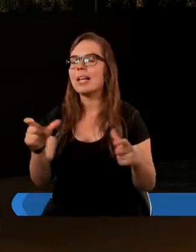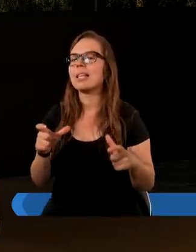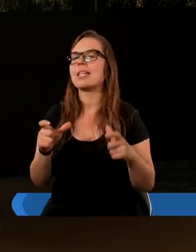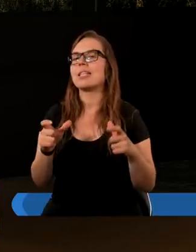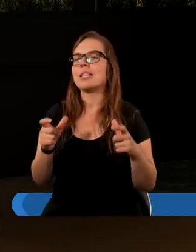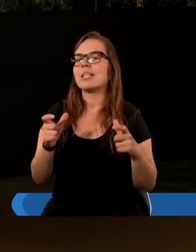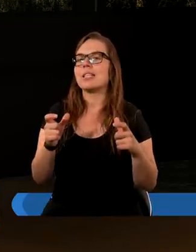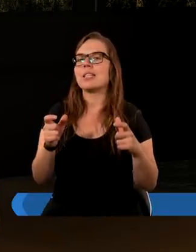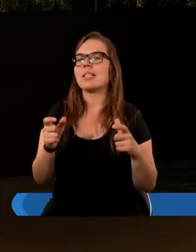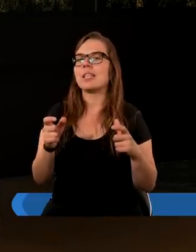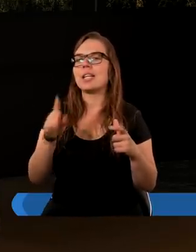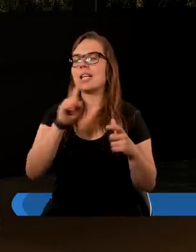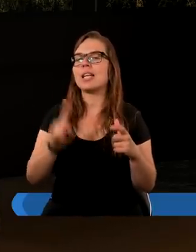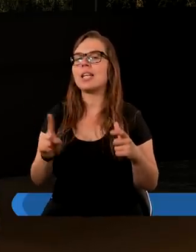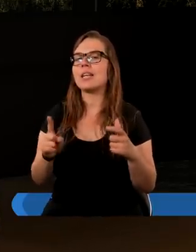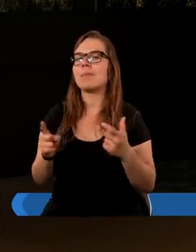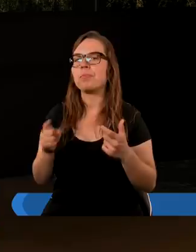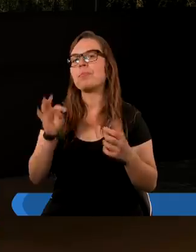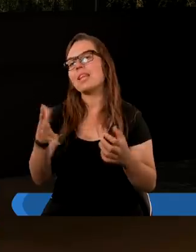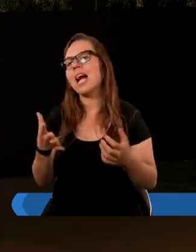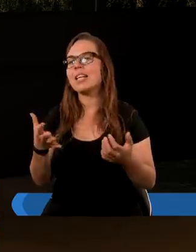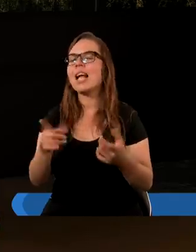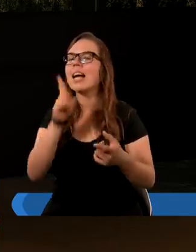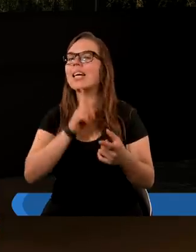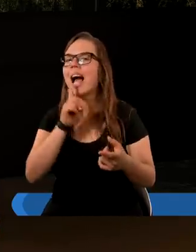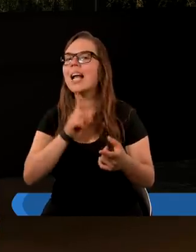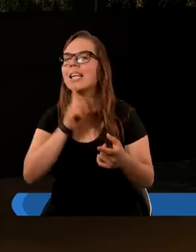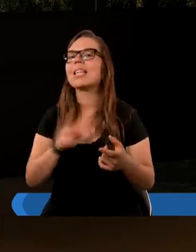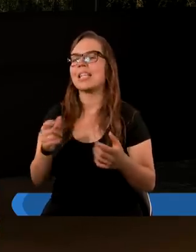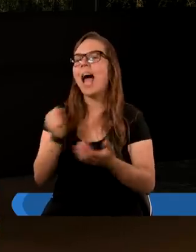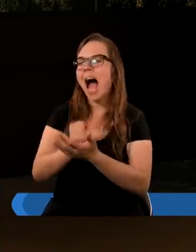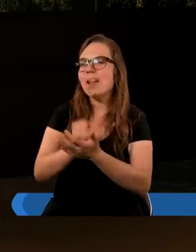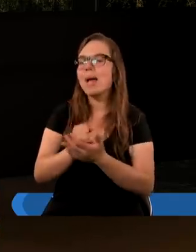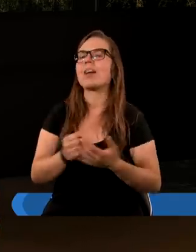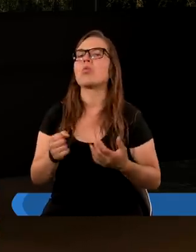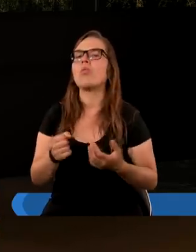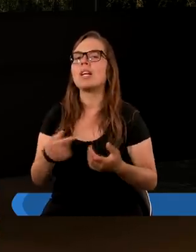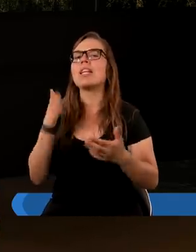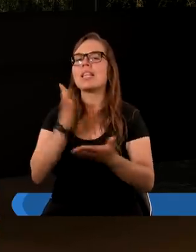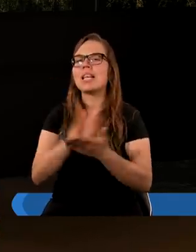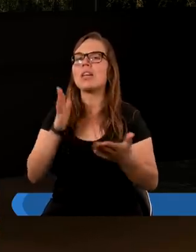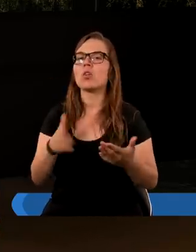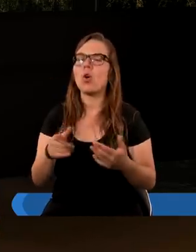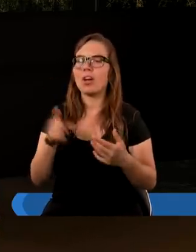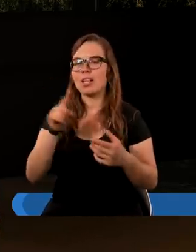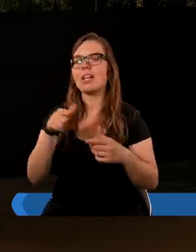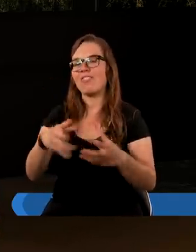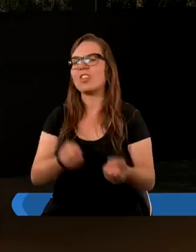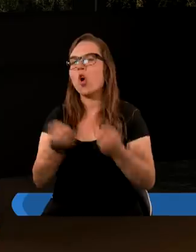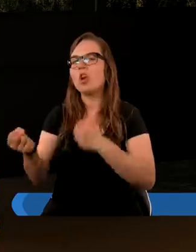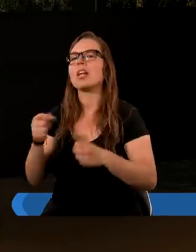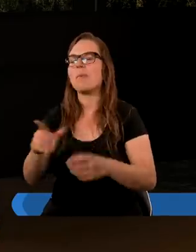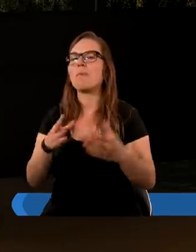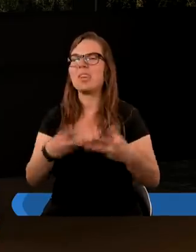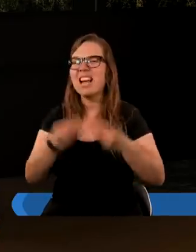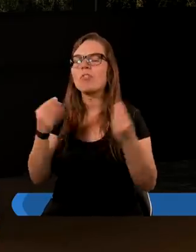z takich religijnych aspektów, tylko jakiegoś unoszenia w